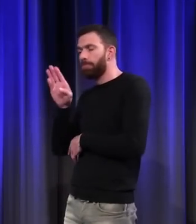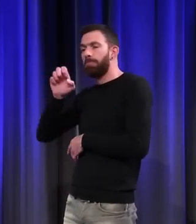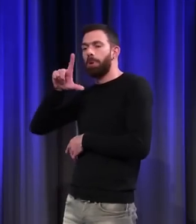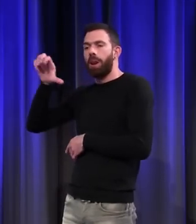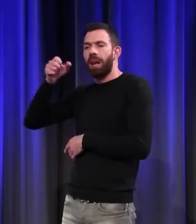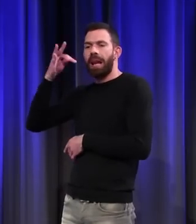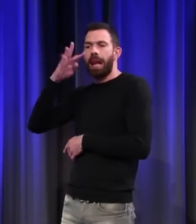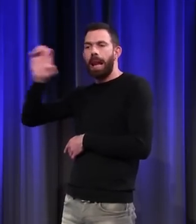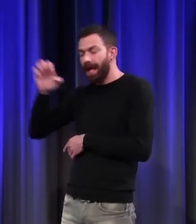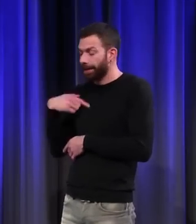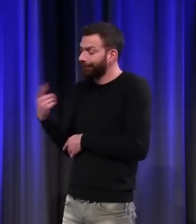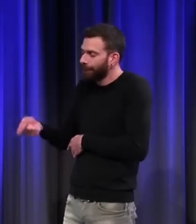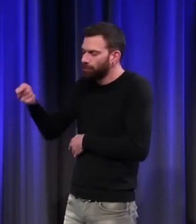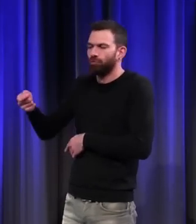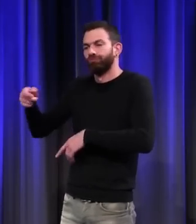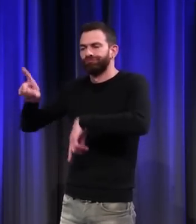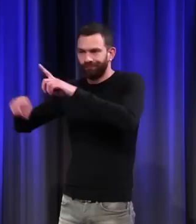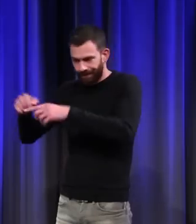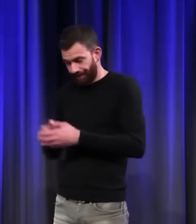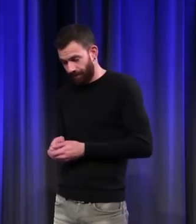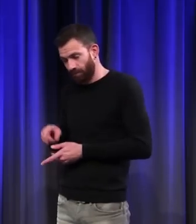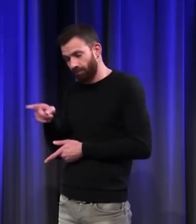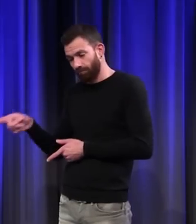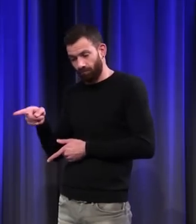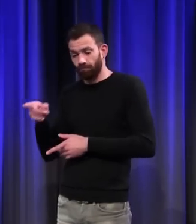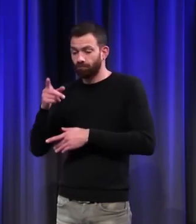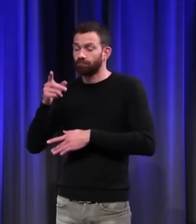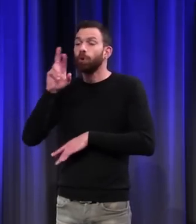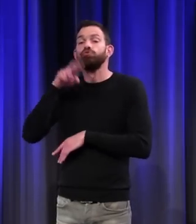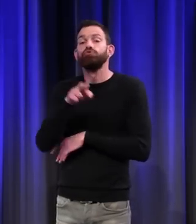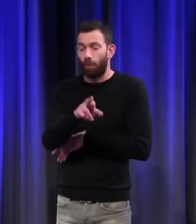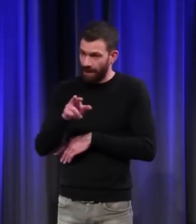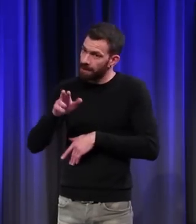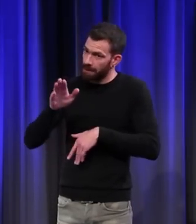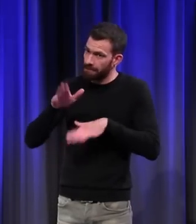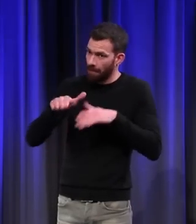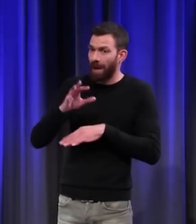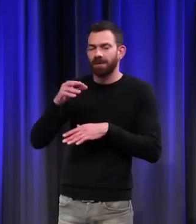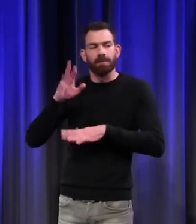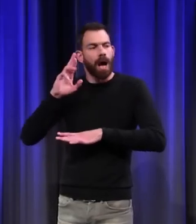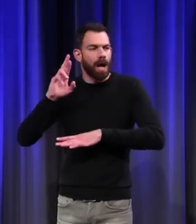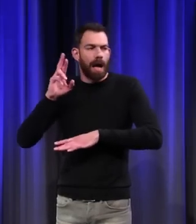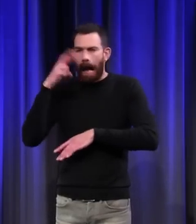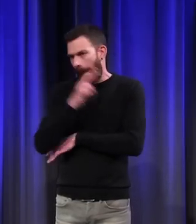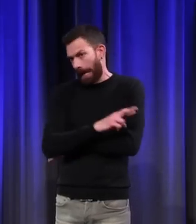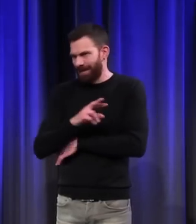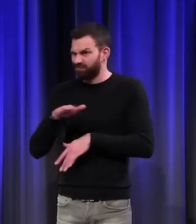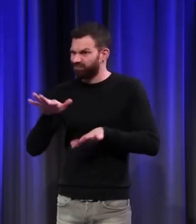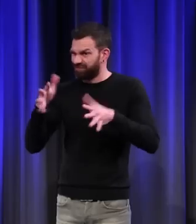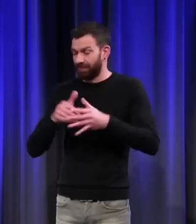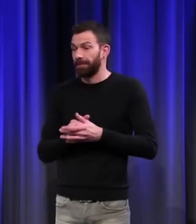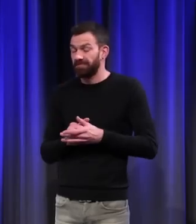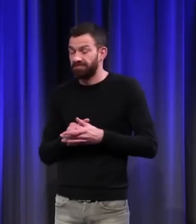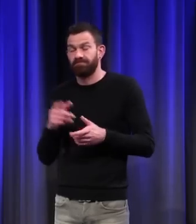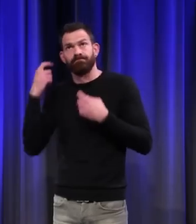apprivoisées. Et ces belettes sont efficaces contre les souris, mais pas tellement contre les rats. Et là, on se dit, les chats seraient peut-être